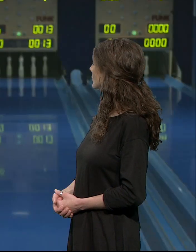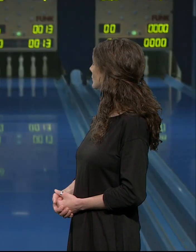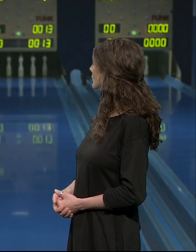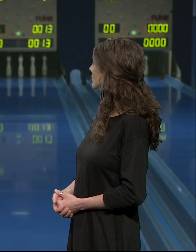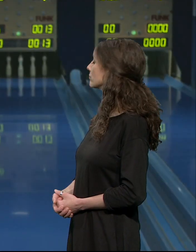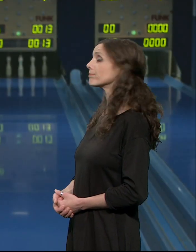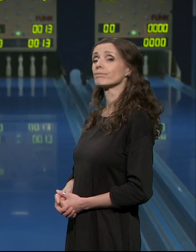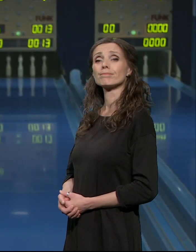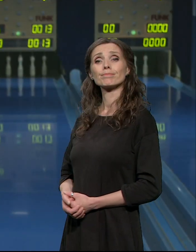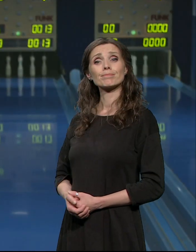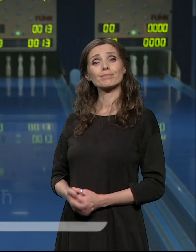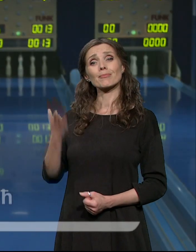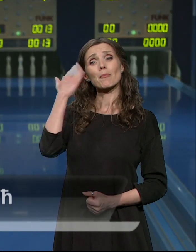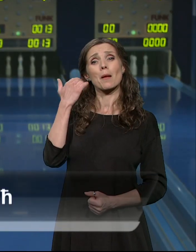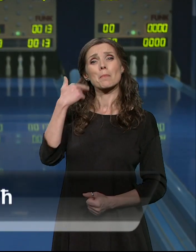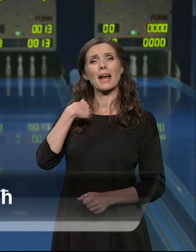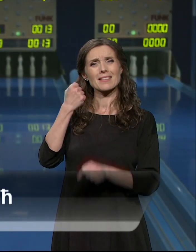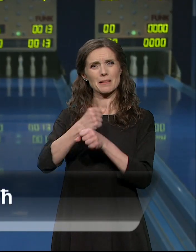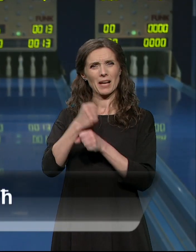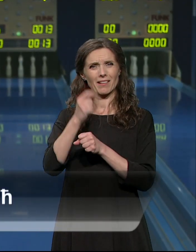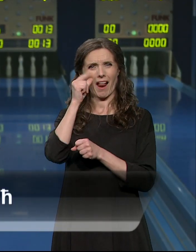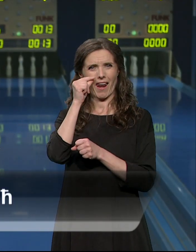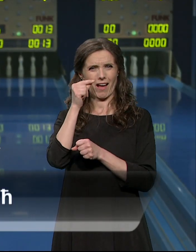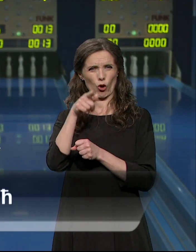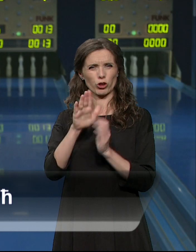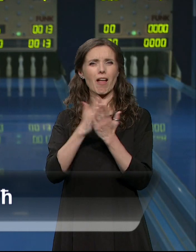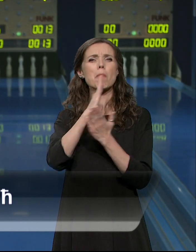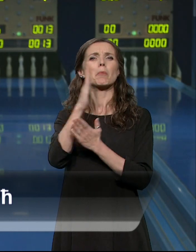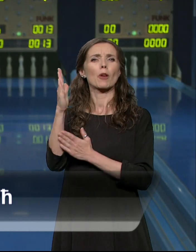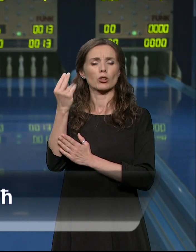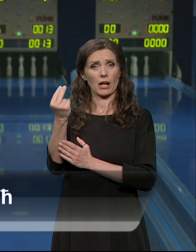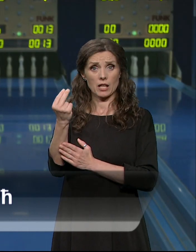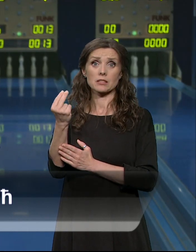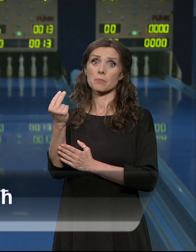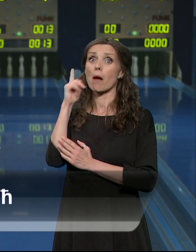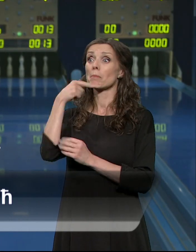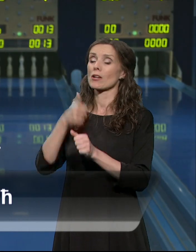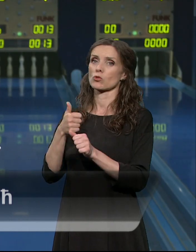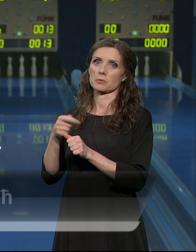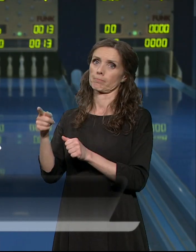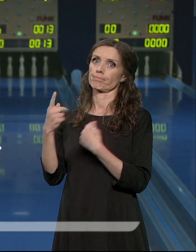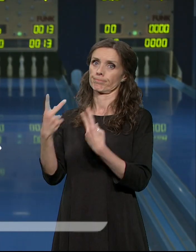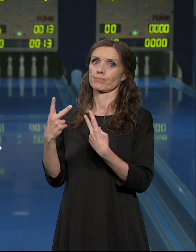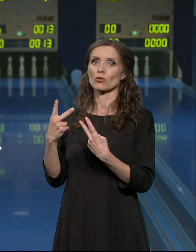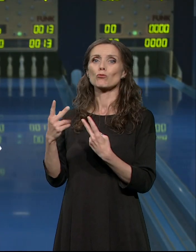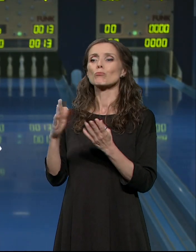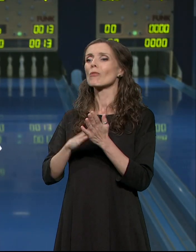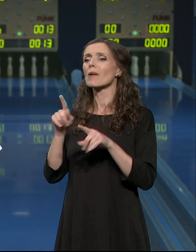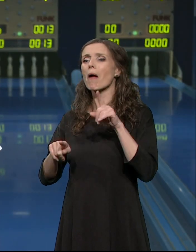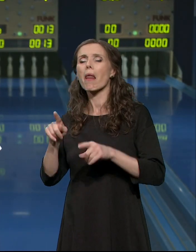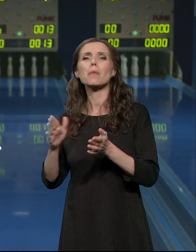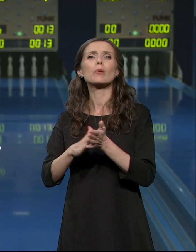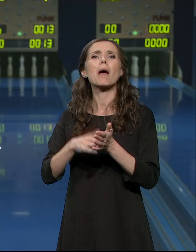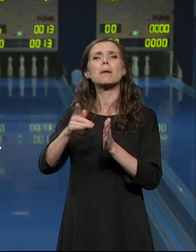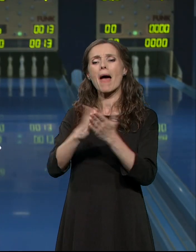Dok sam radila u Nadnoj biblioteci Srbije i tu mi je isto bila značajna pomoć asistenta, pošto je trebao da se skeniraju knjige,